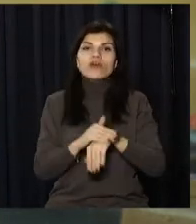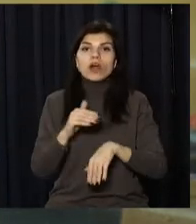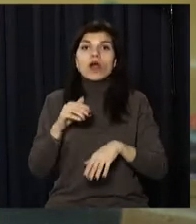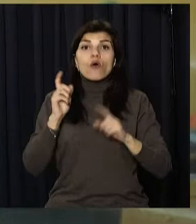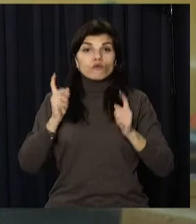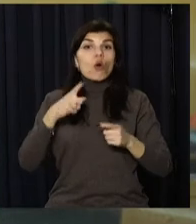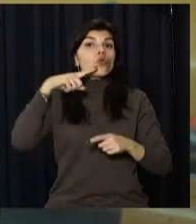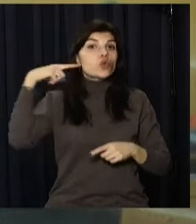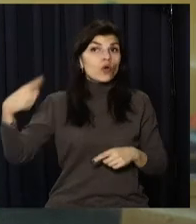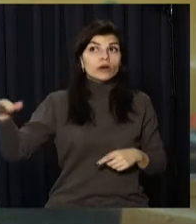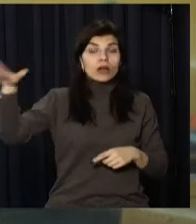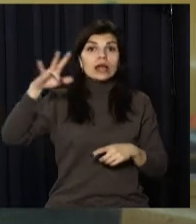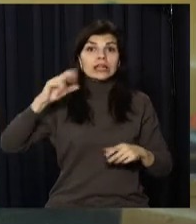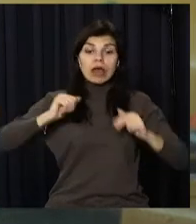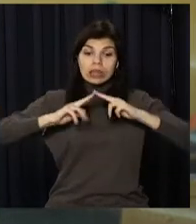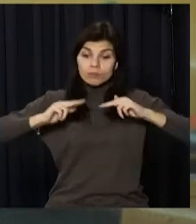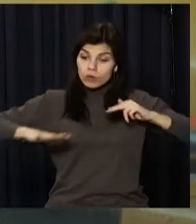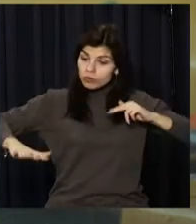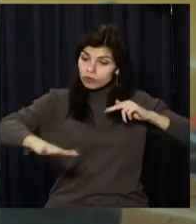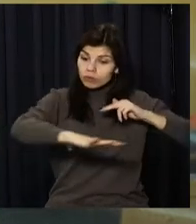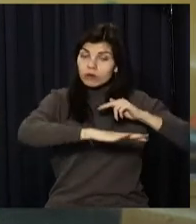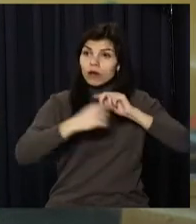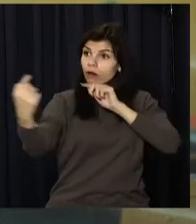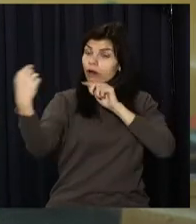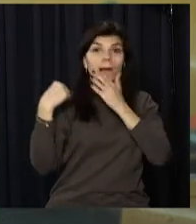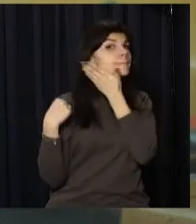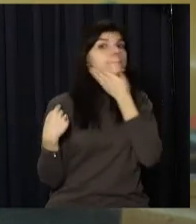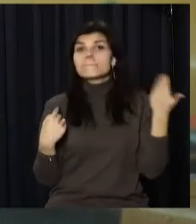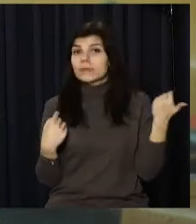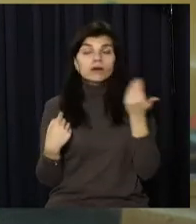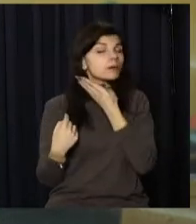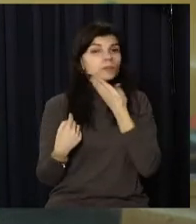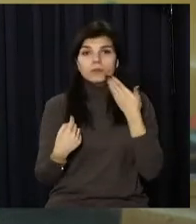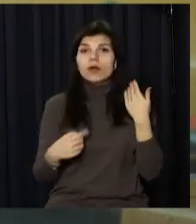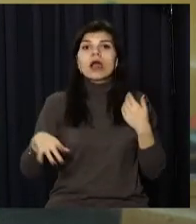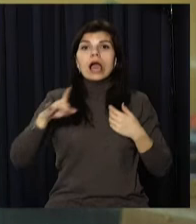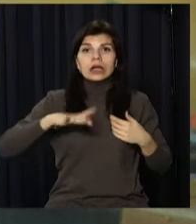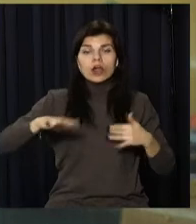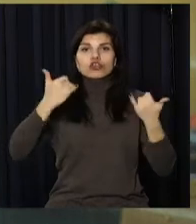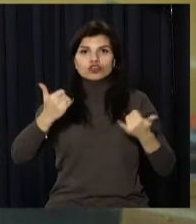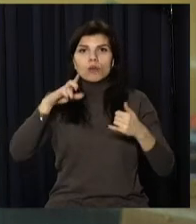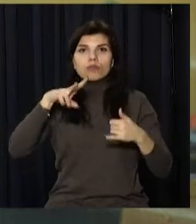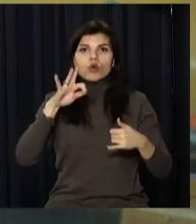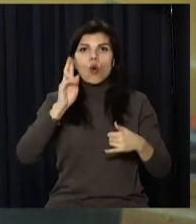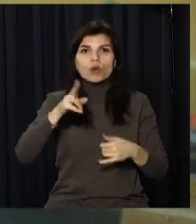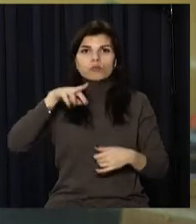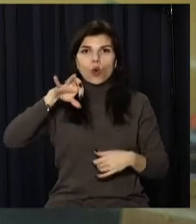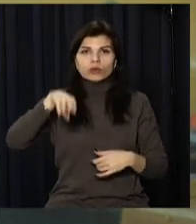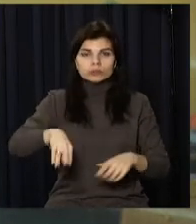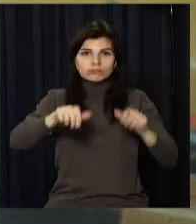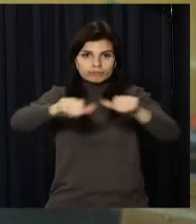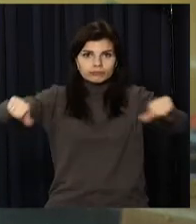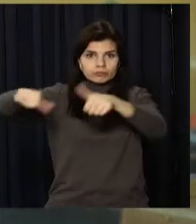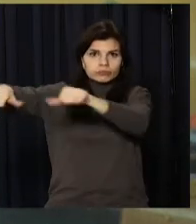вторгнення російських військ на територію Дніпропетровської області немає. У регіоні розгортають блокпости, ситуація під контролем,